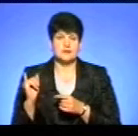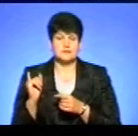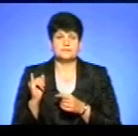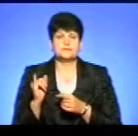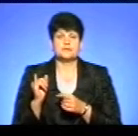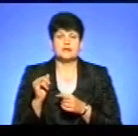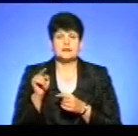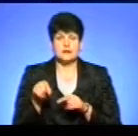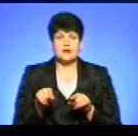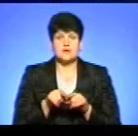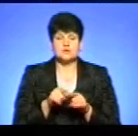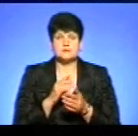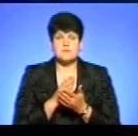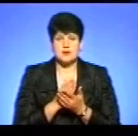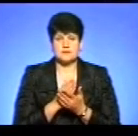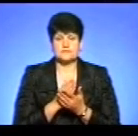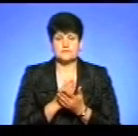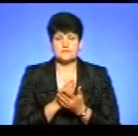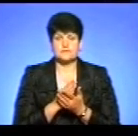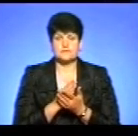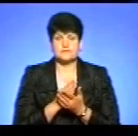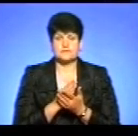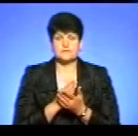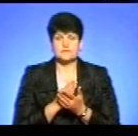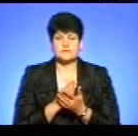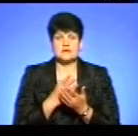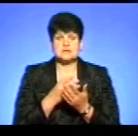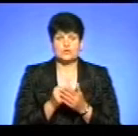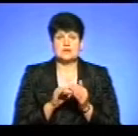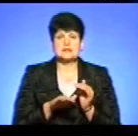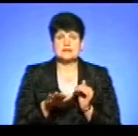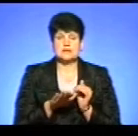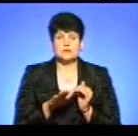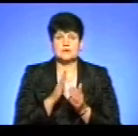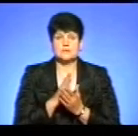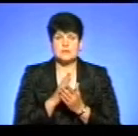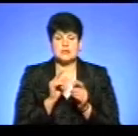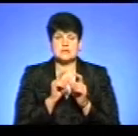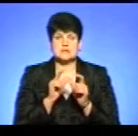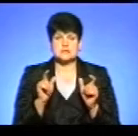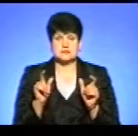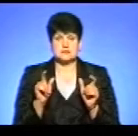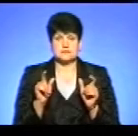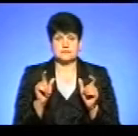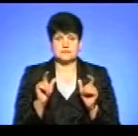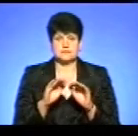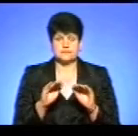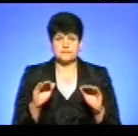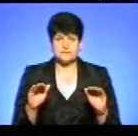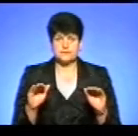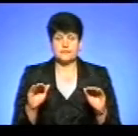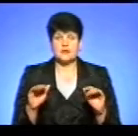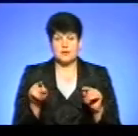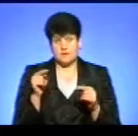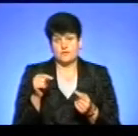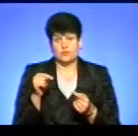громаду, яка також на своїй території має заклад дошкільної освіти. І, відповідно,